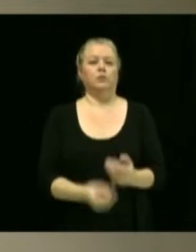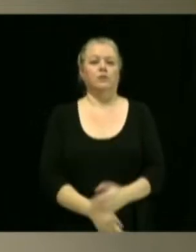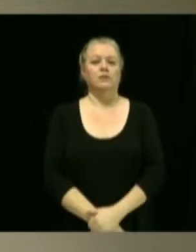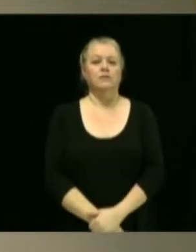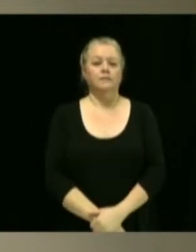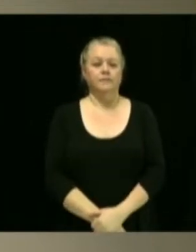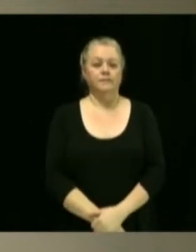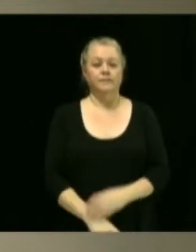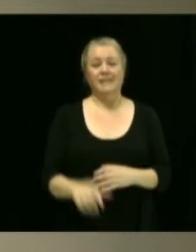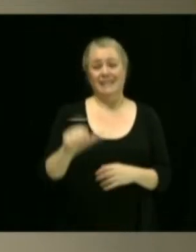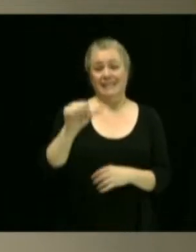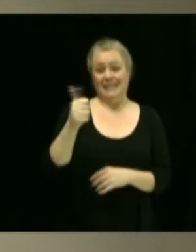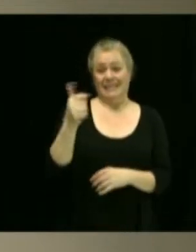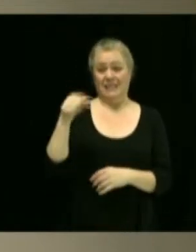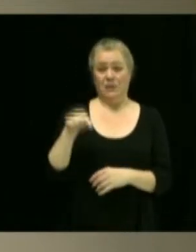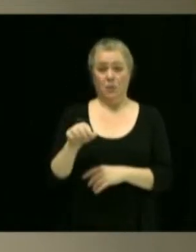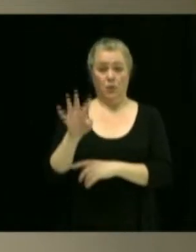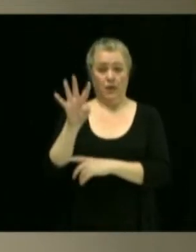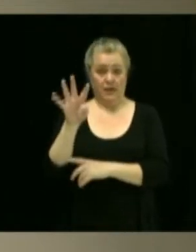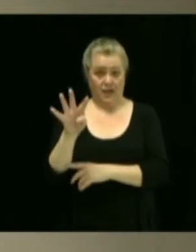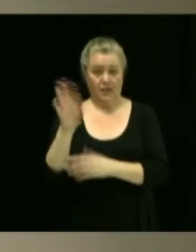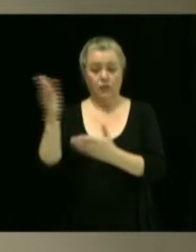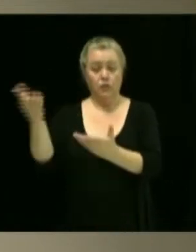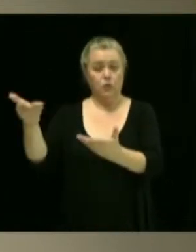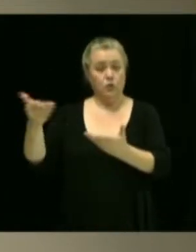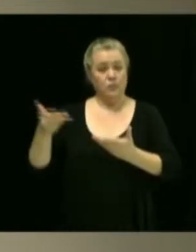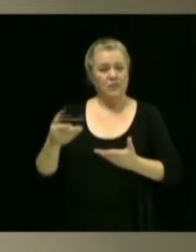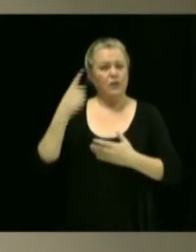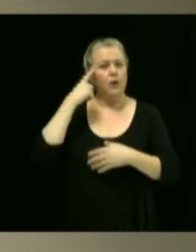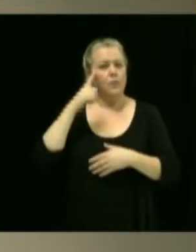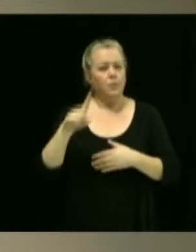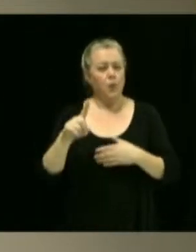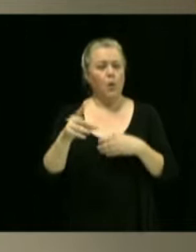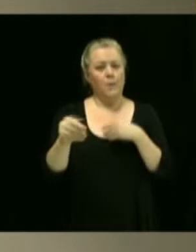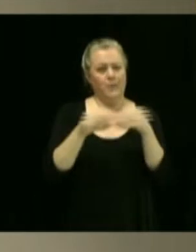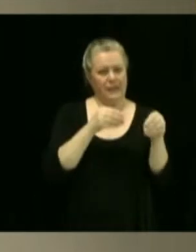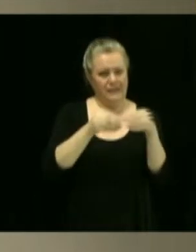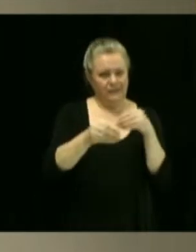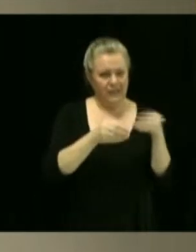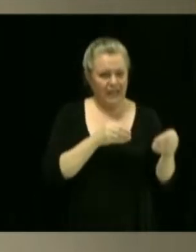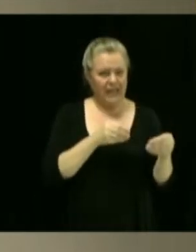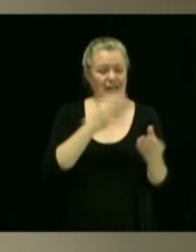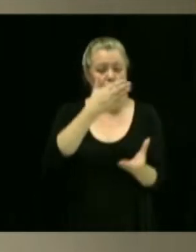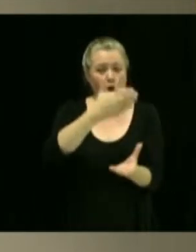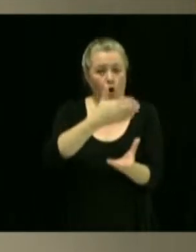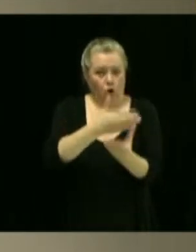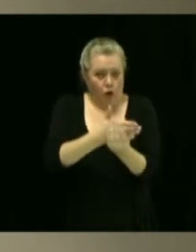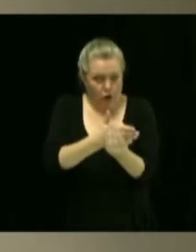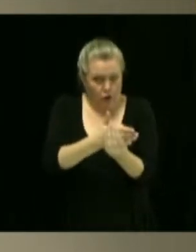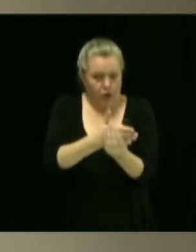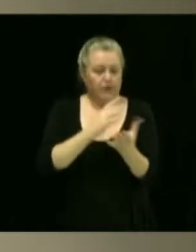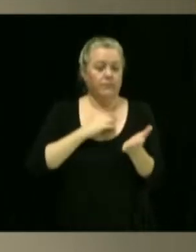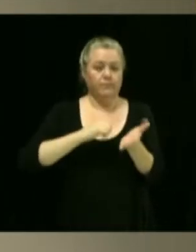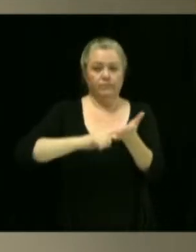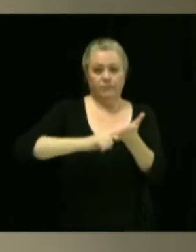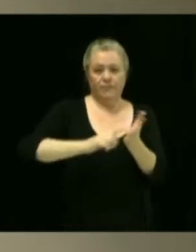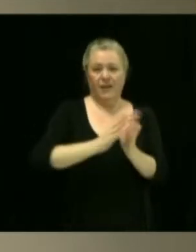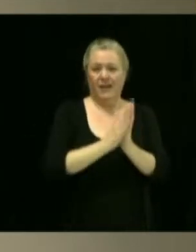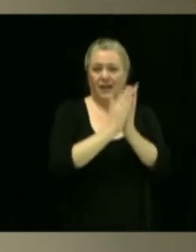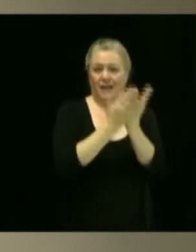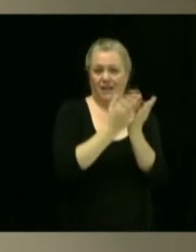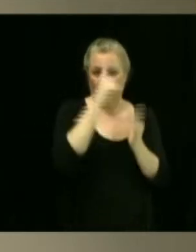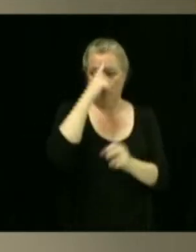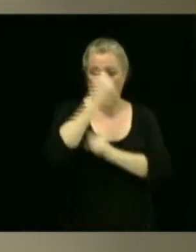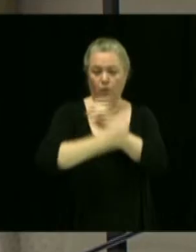10.4. Soumission reçue en vue de la plastification, de la reliure et de la réparation des livres pour les années 2022 et